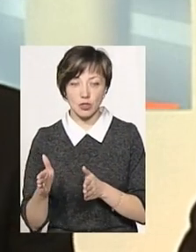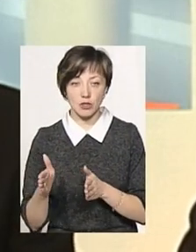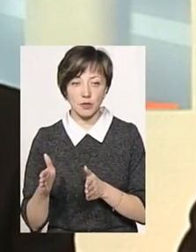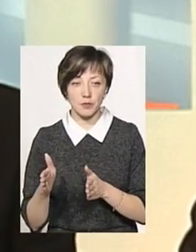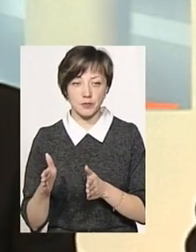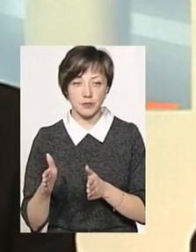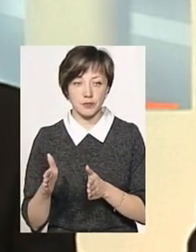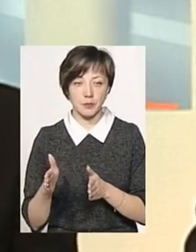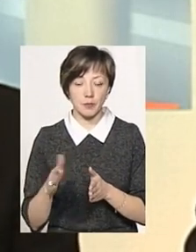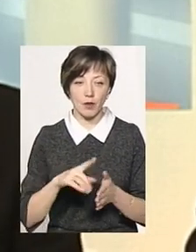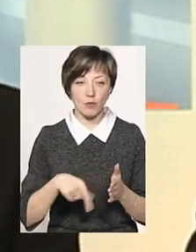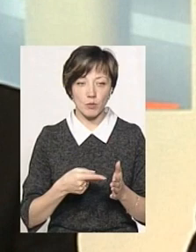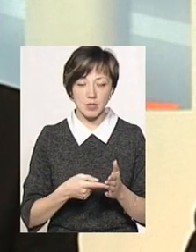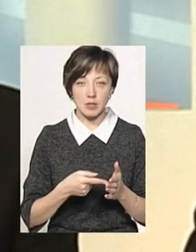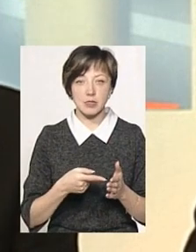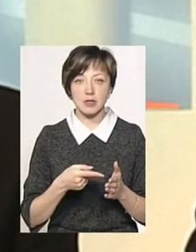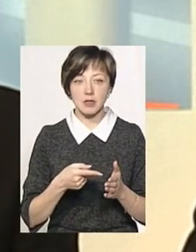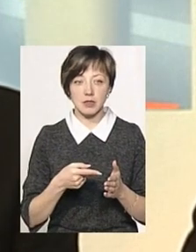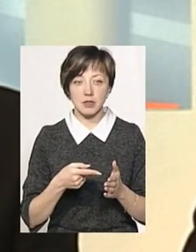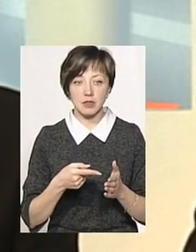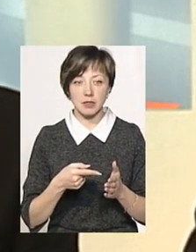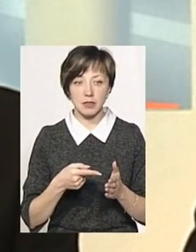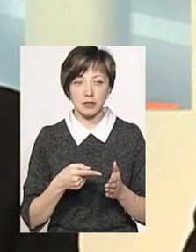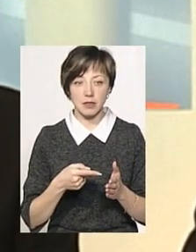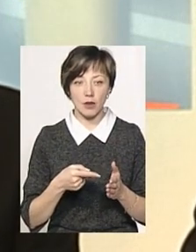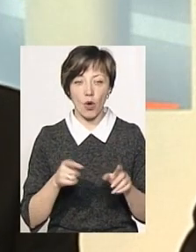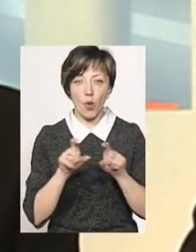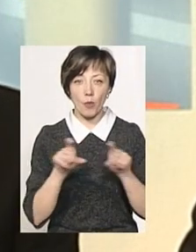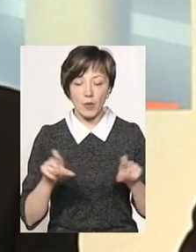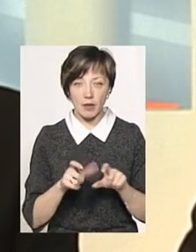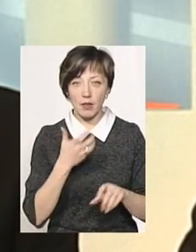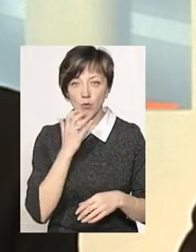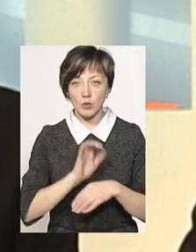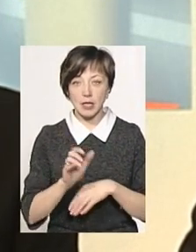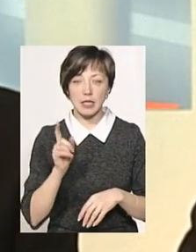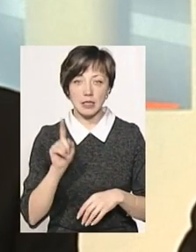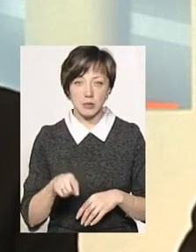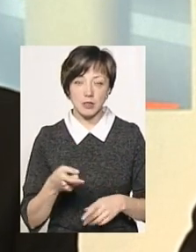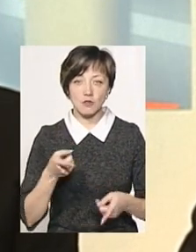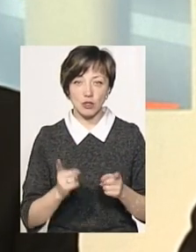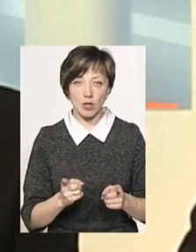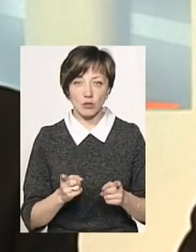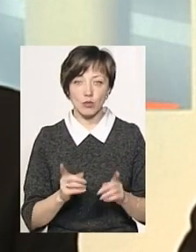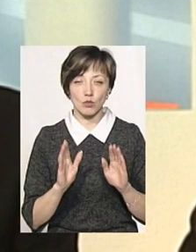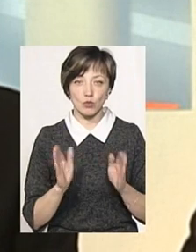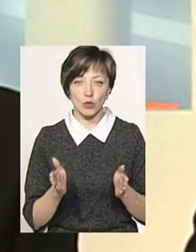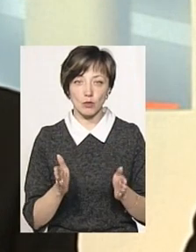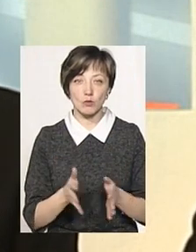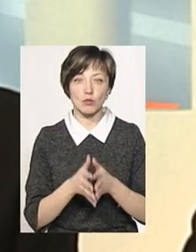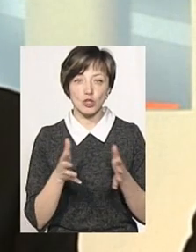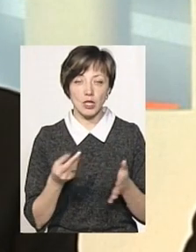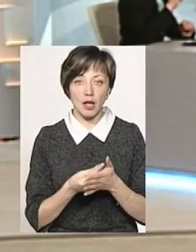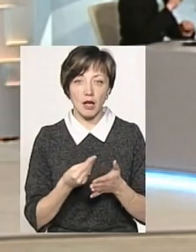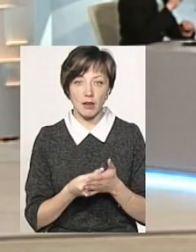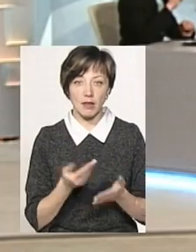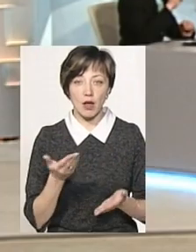в місті об'єктів теплопостачання, тим, звичайно, буде більший